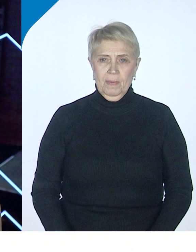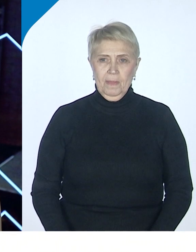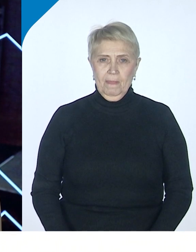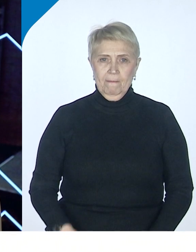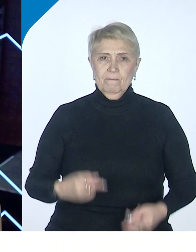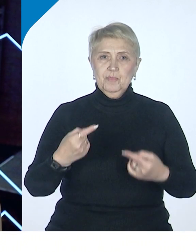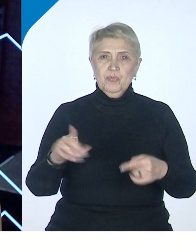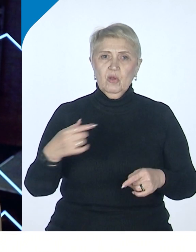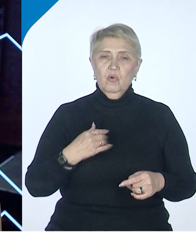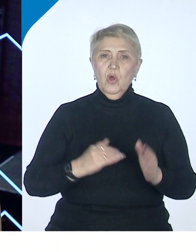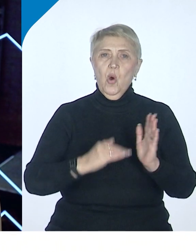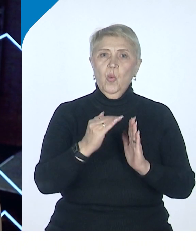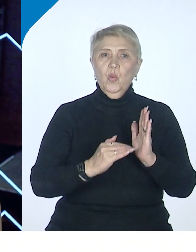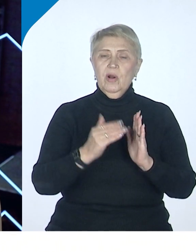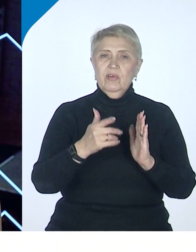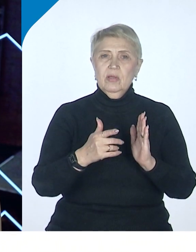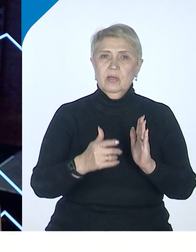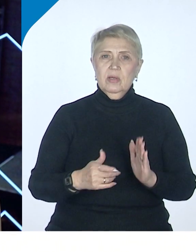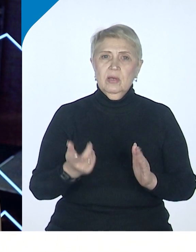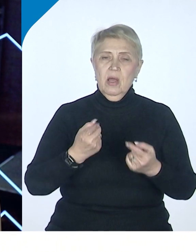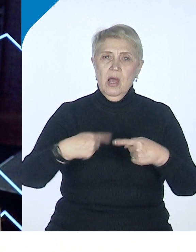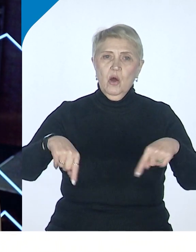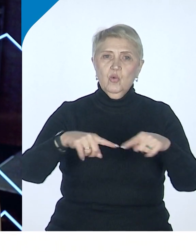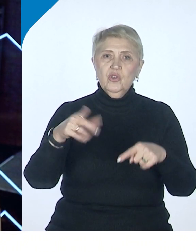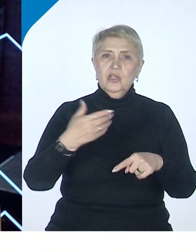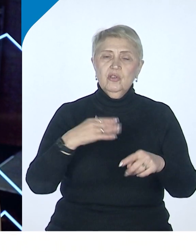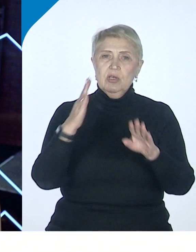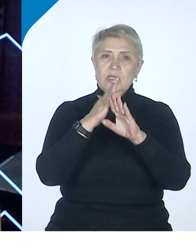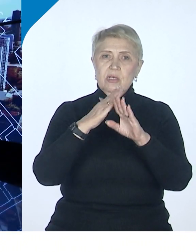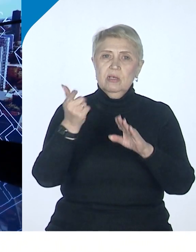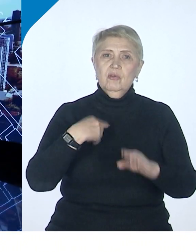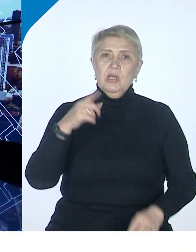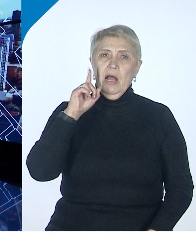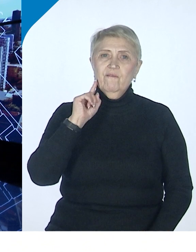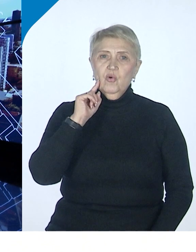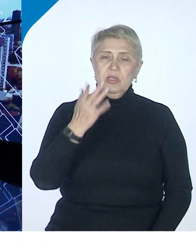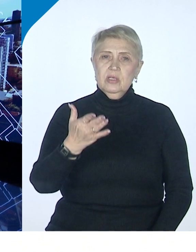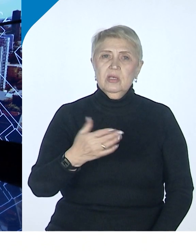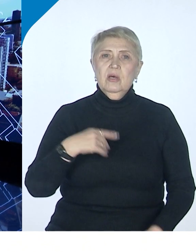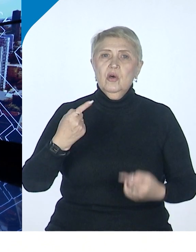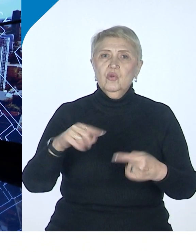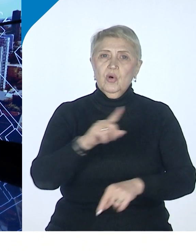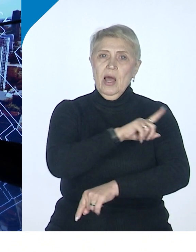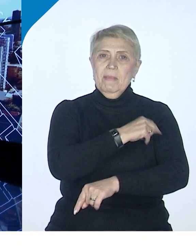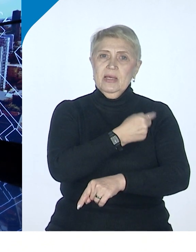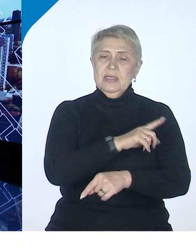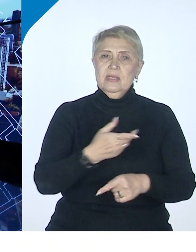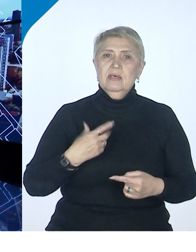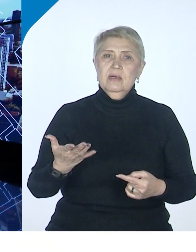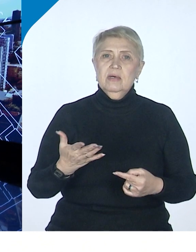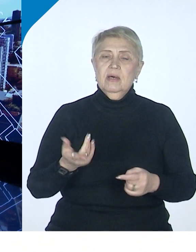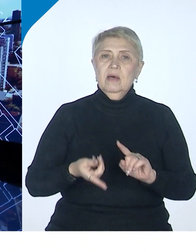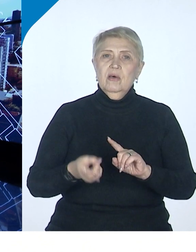уровень совершенно там окружающей среды, комфорта, совершенно другая медицина, совершенно